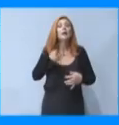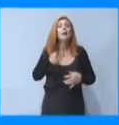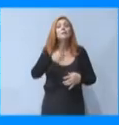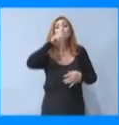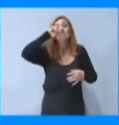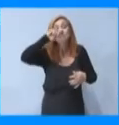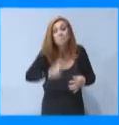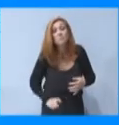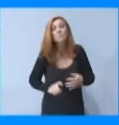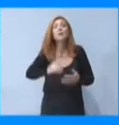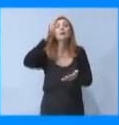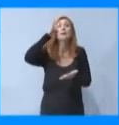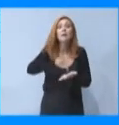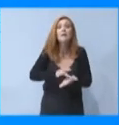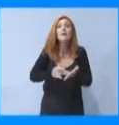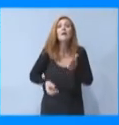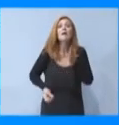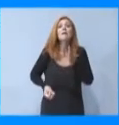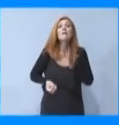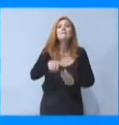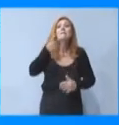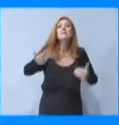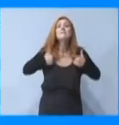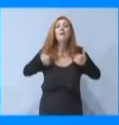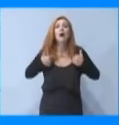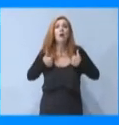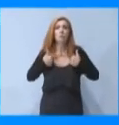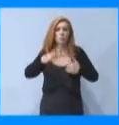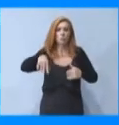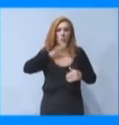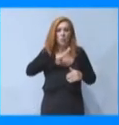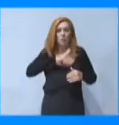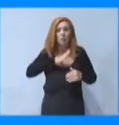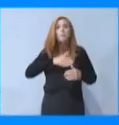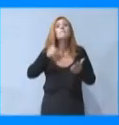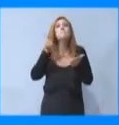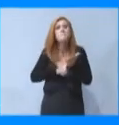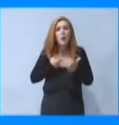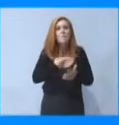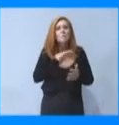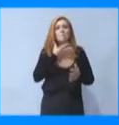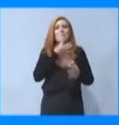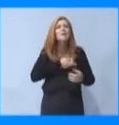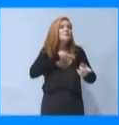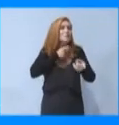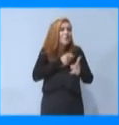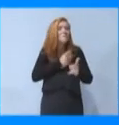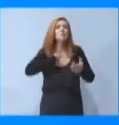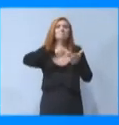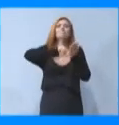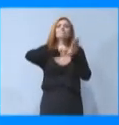είναι στον πυρήνα του νέου διαγενεακού συμβουλαίου που πρέπει να υπογράψουμε μαζί. Με πρώτη